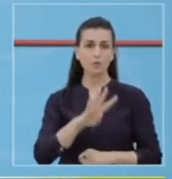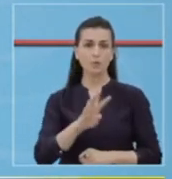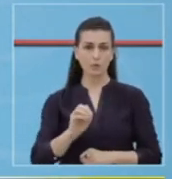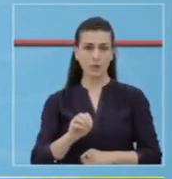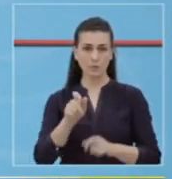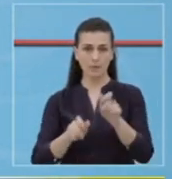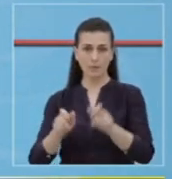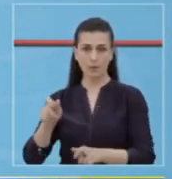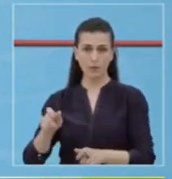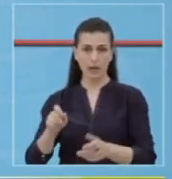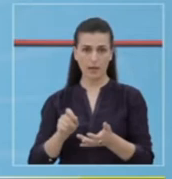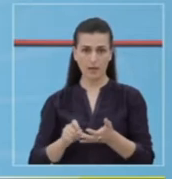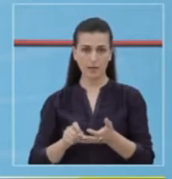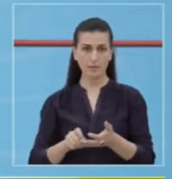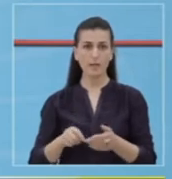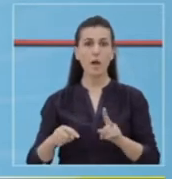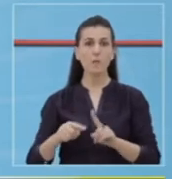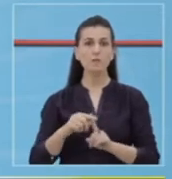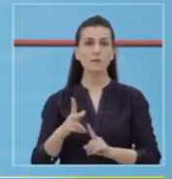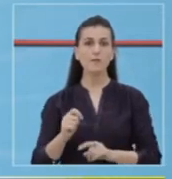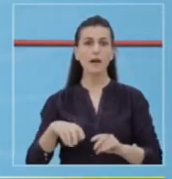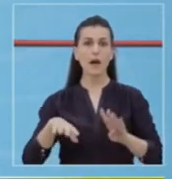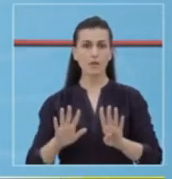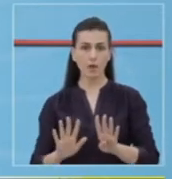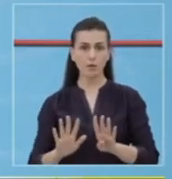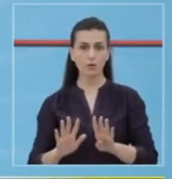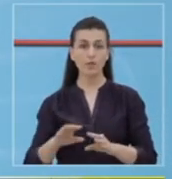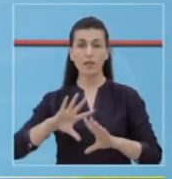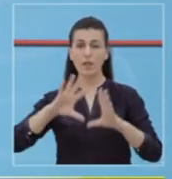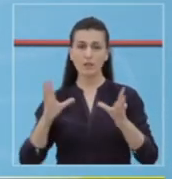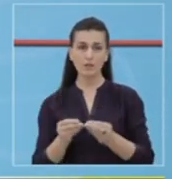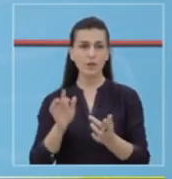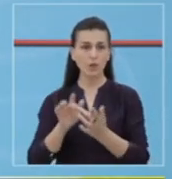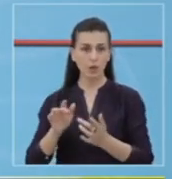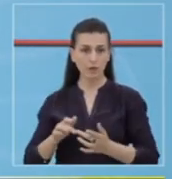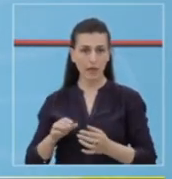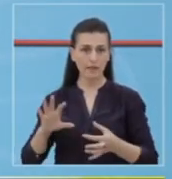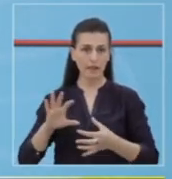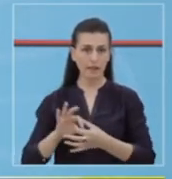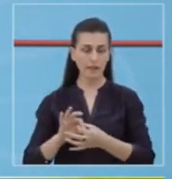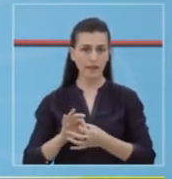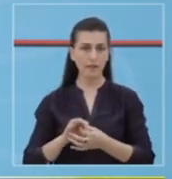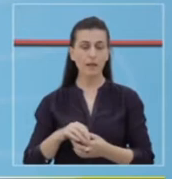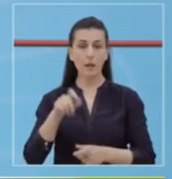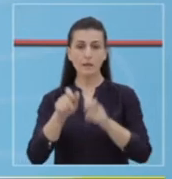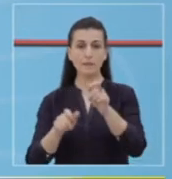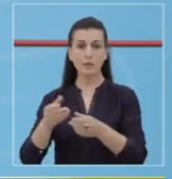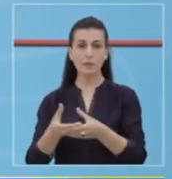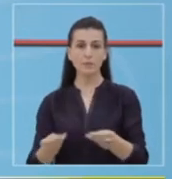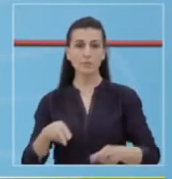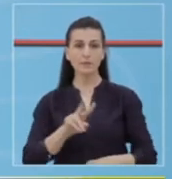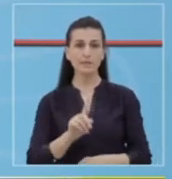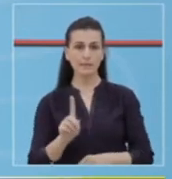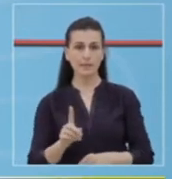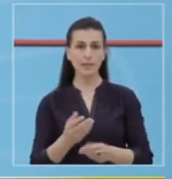testuar, kanë rezultuar pozitiv 9 prej tyre, të gjith kontakte, nërsa janë shëruar 21 qytetar, duke